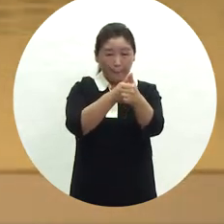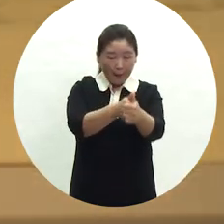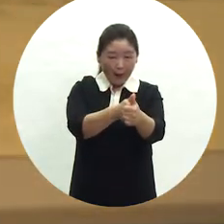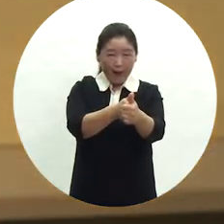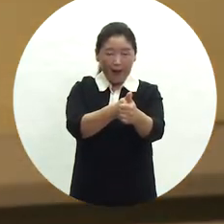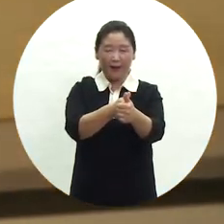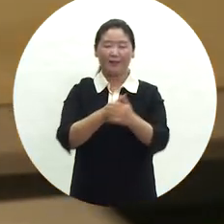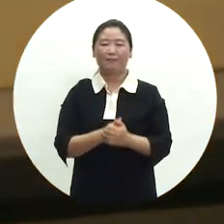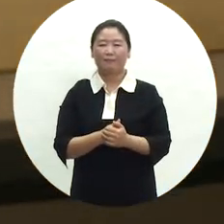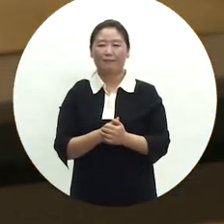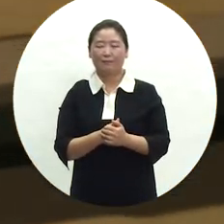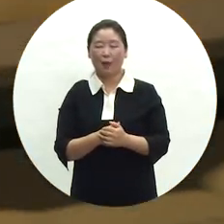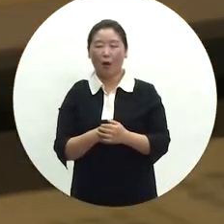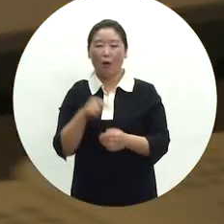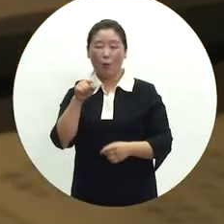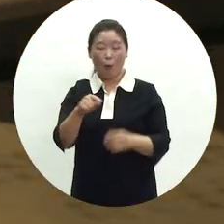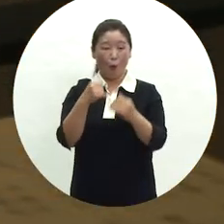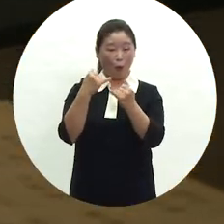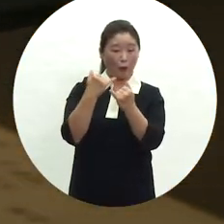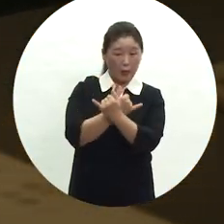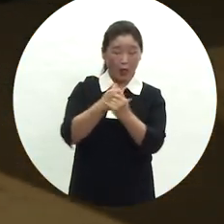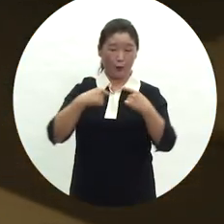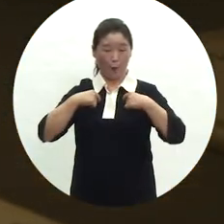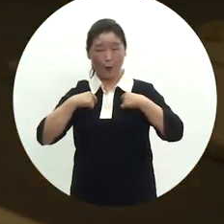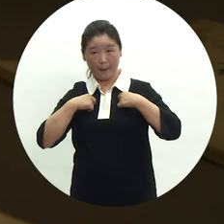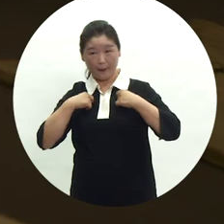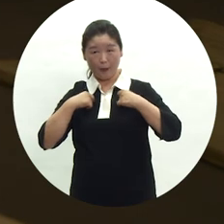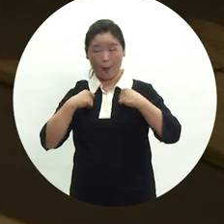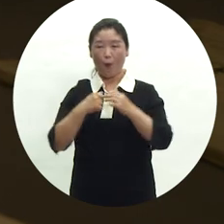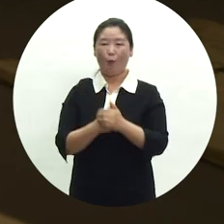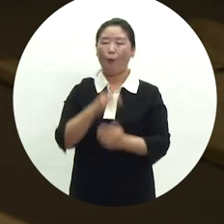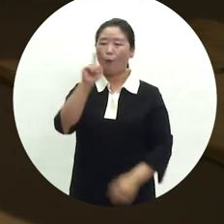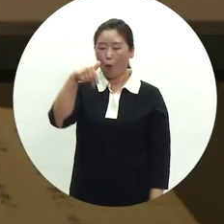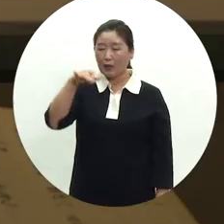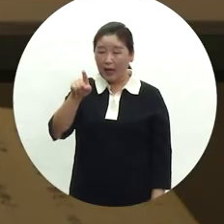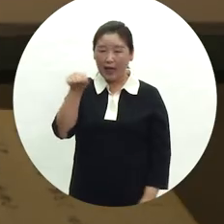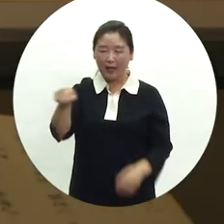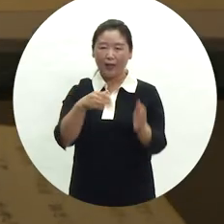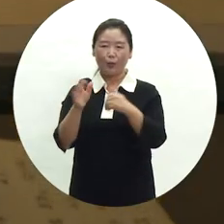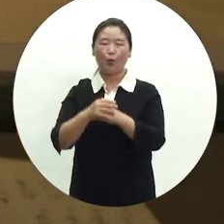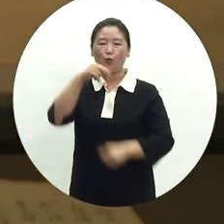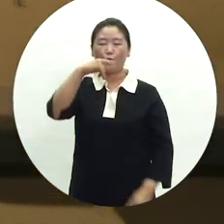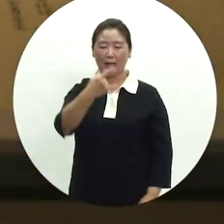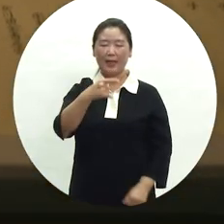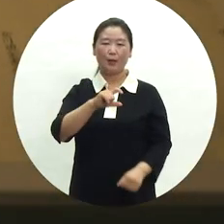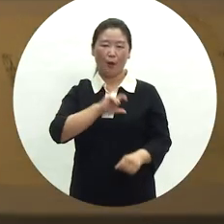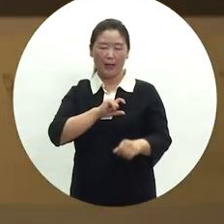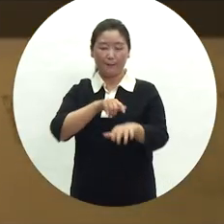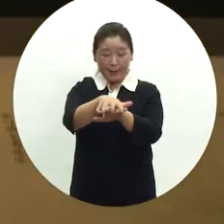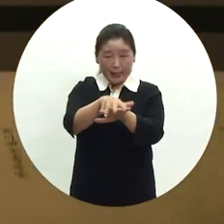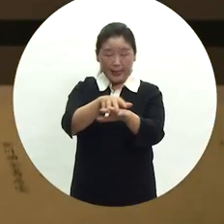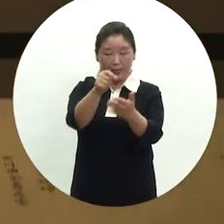정도에 따라서 가족 친지가 입어야 하는 상복에 대한 복차, 수의 명칭과 재질 등을